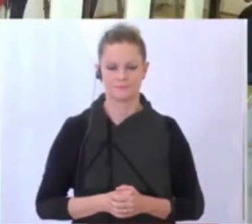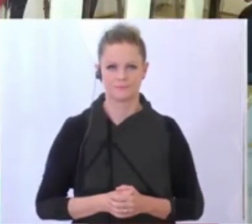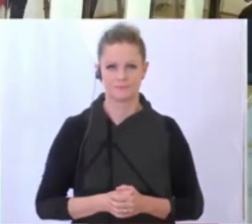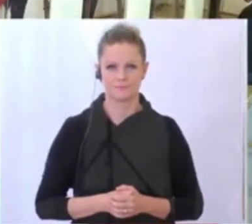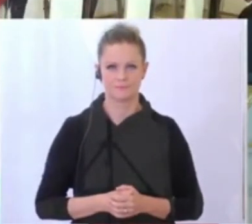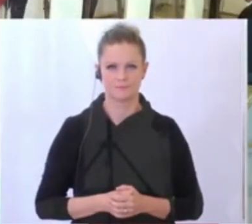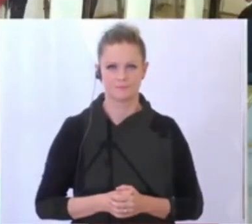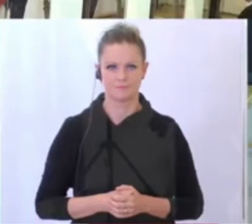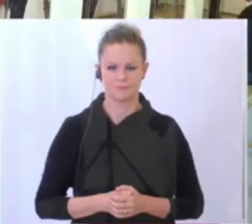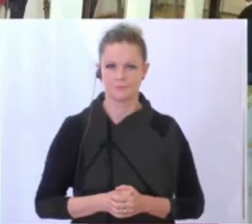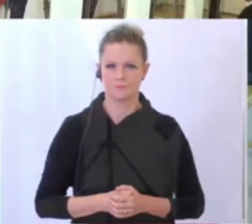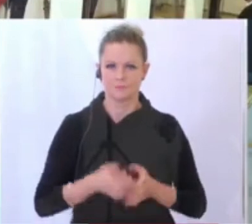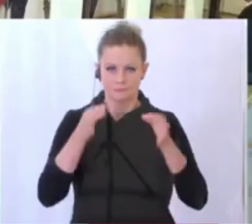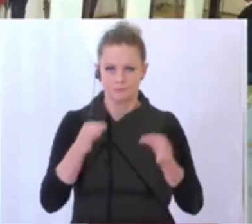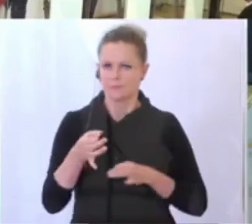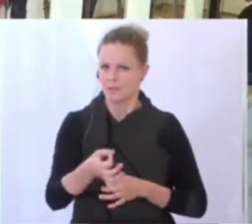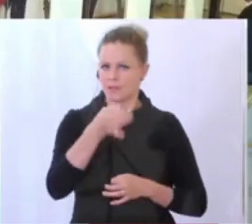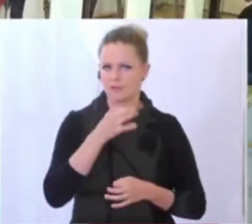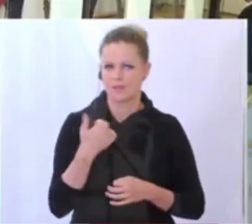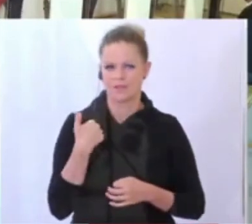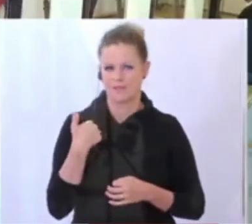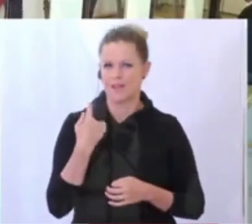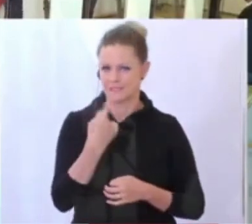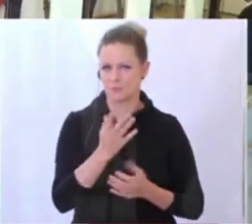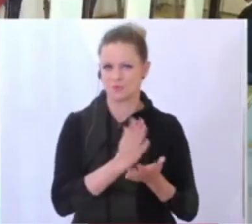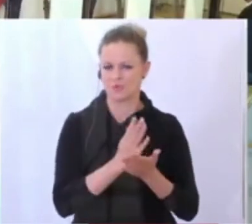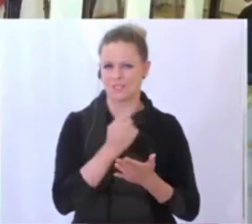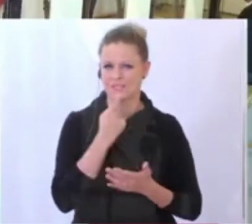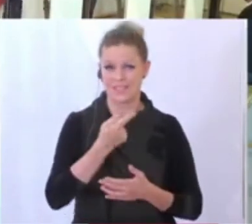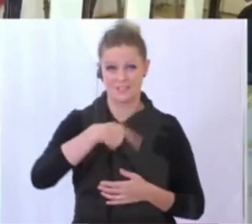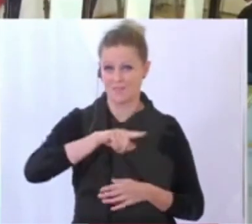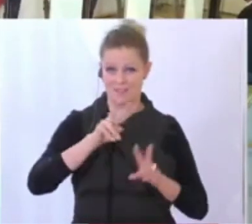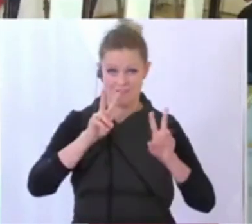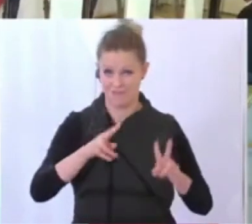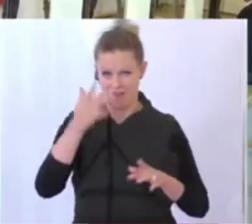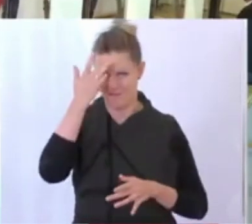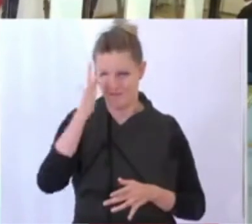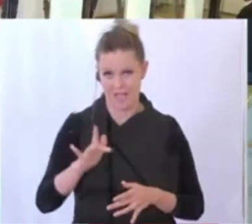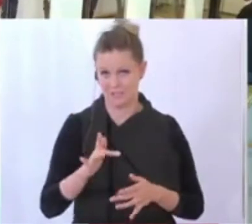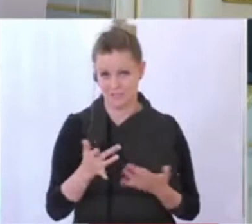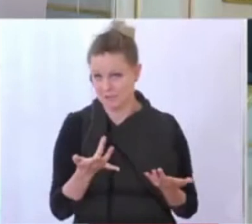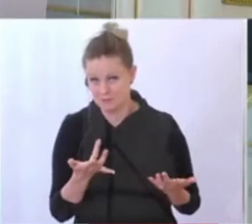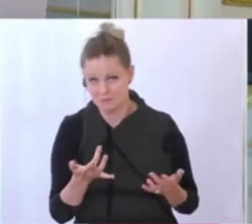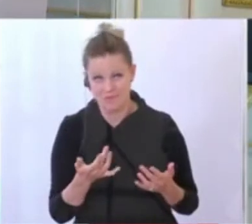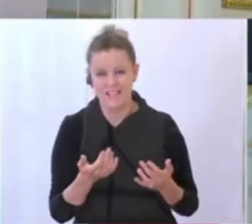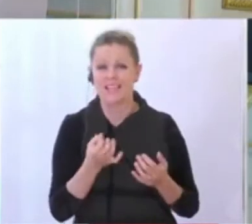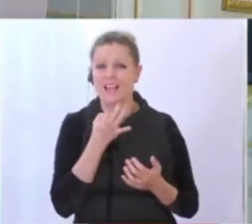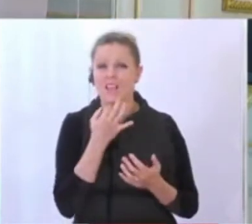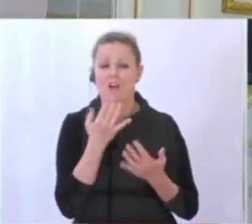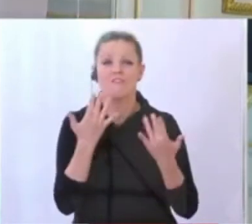Ja, auch zur konkreten Frage, wie Sie ja selbst gesagt haben, wir wissen in Wahrheit noch gar nicht die Dimension,